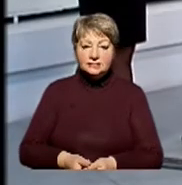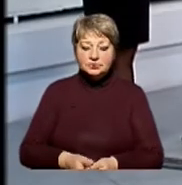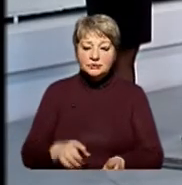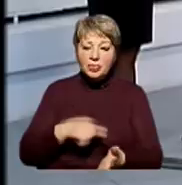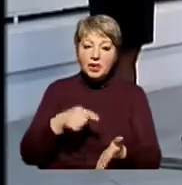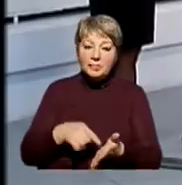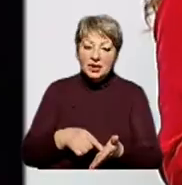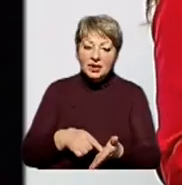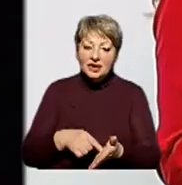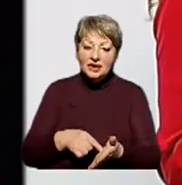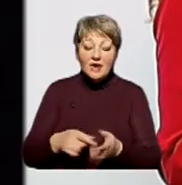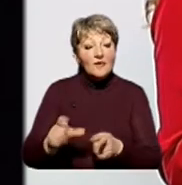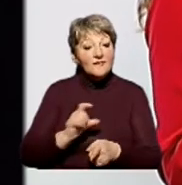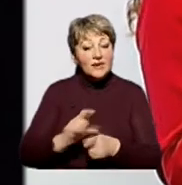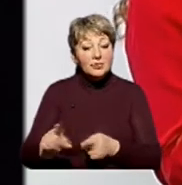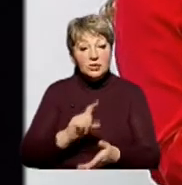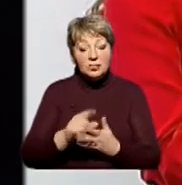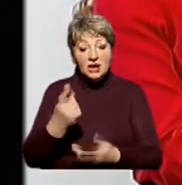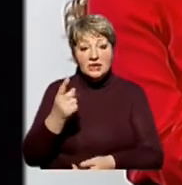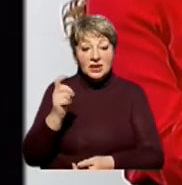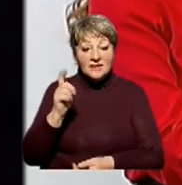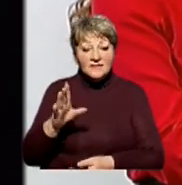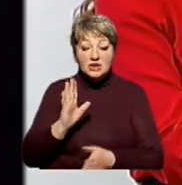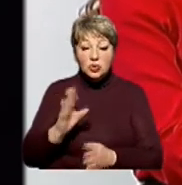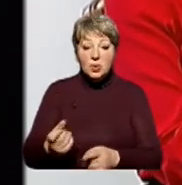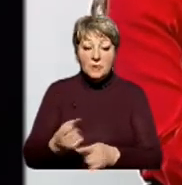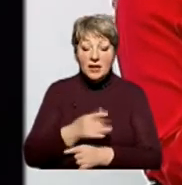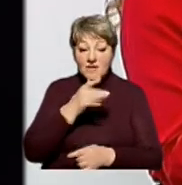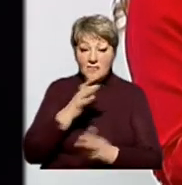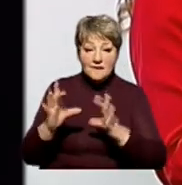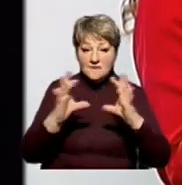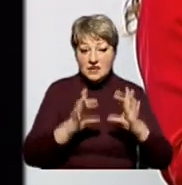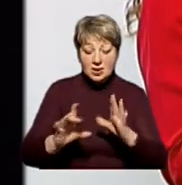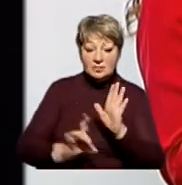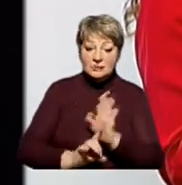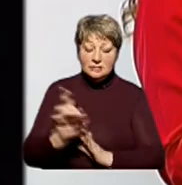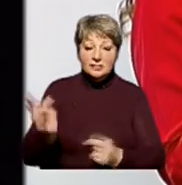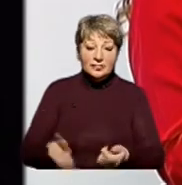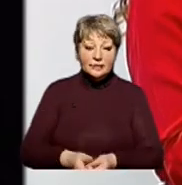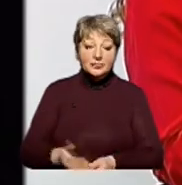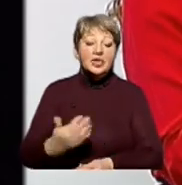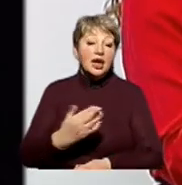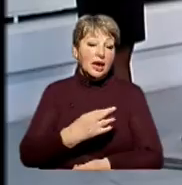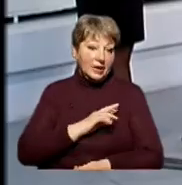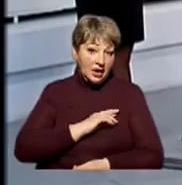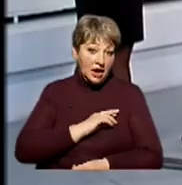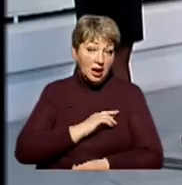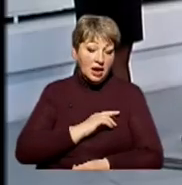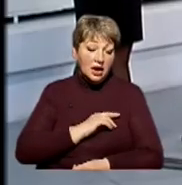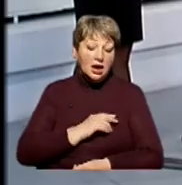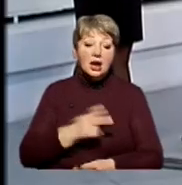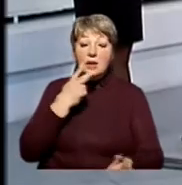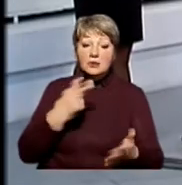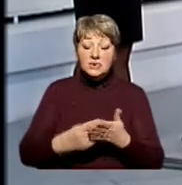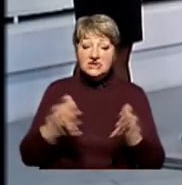питання. Пане Андрію, на відповідь маєте рівну хвилину. Як тільки з'явиться таймер, починайте. Я, безумовно, представляю всеукраїнське